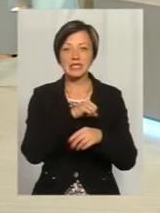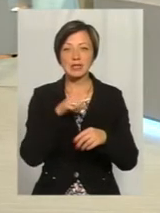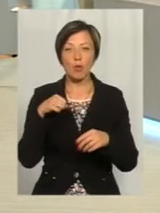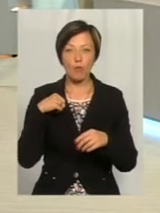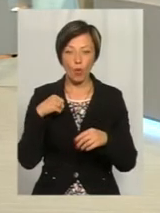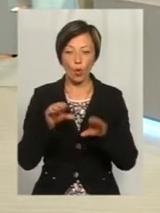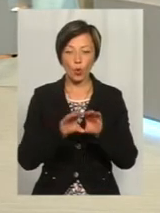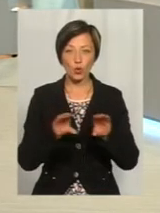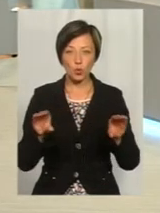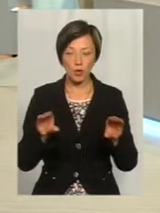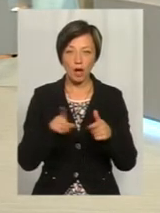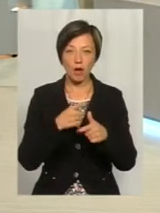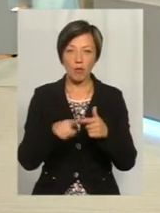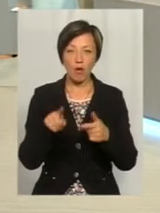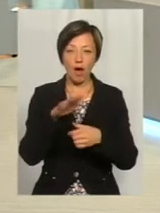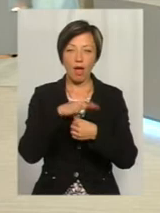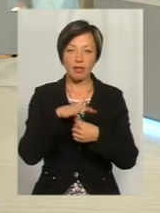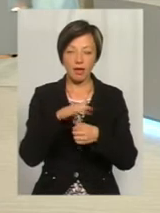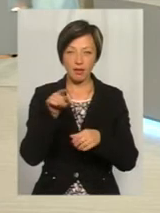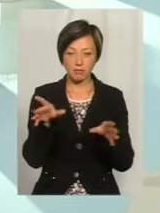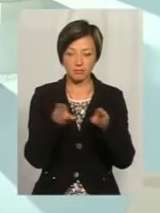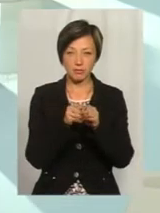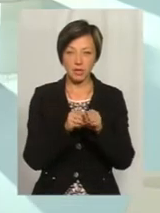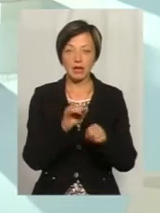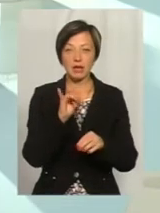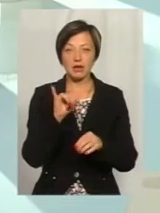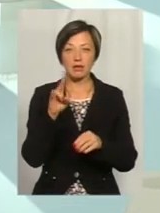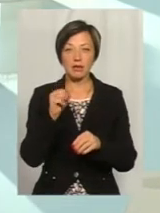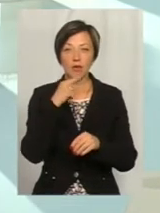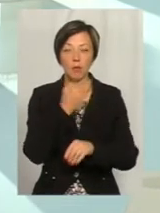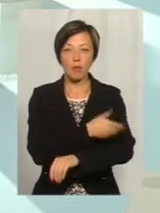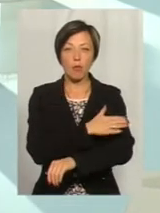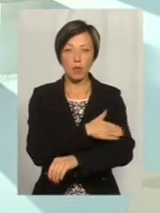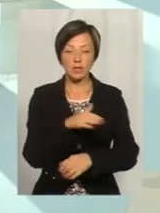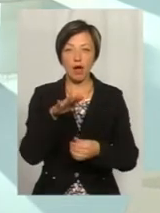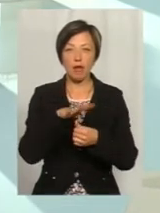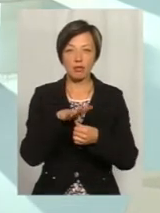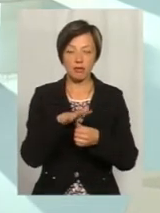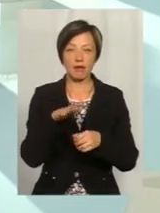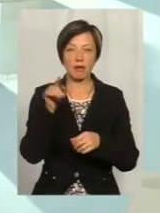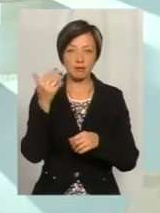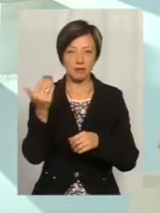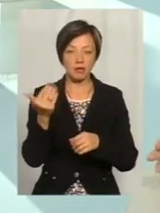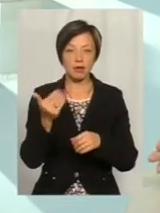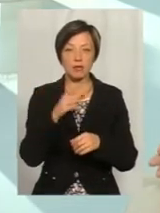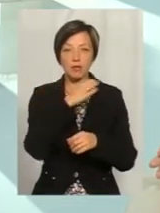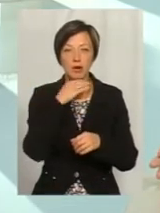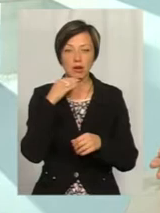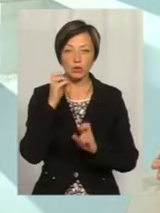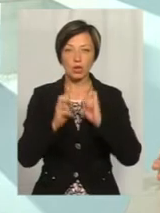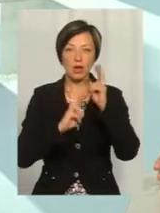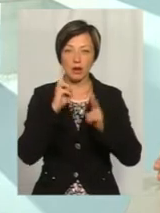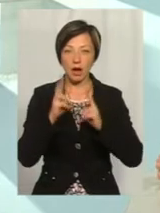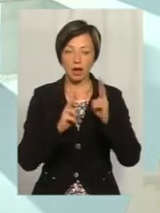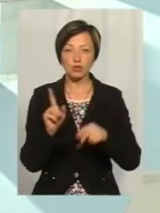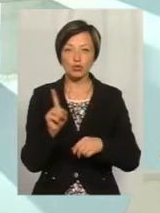налаштуванні антени. Тут, дійсно, Ірина говорила про польські антени. Досить багато нарікань,